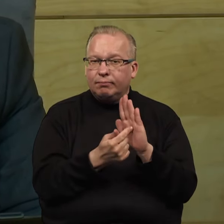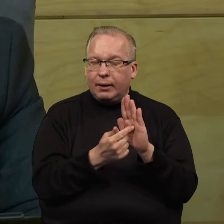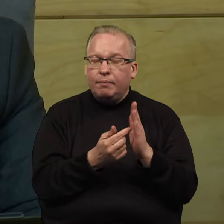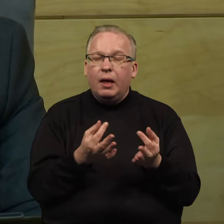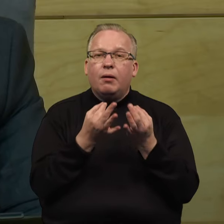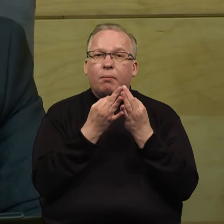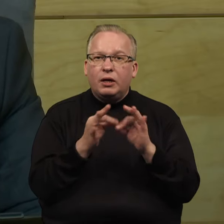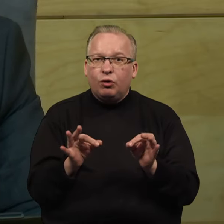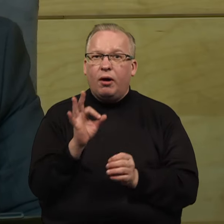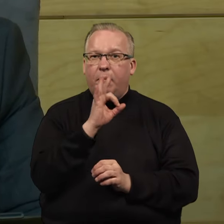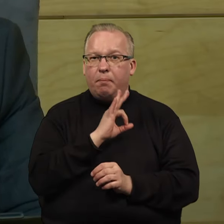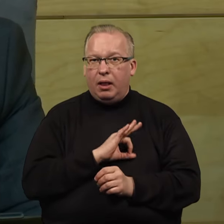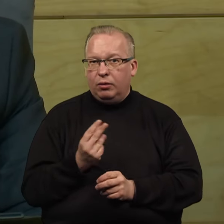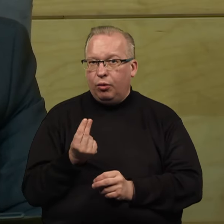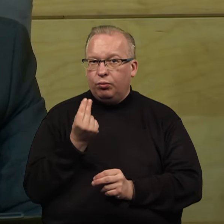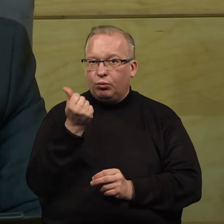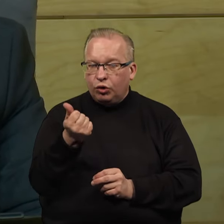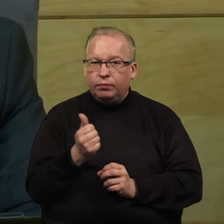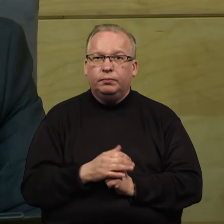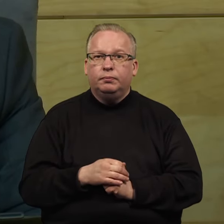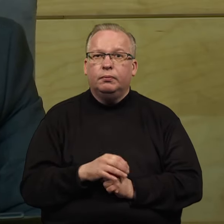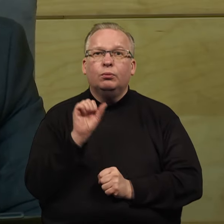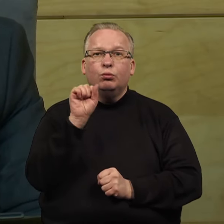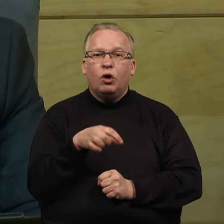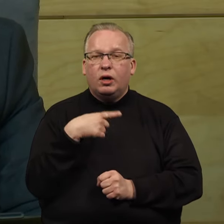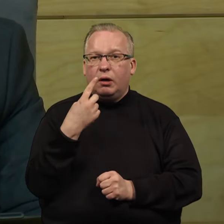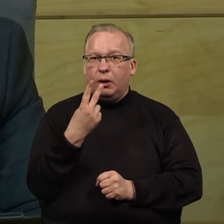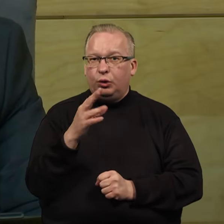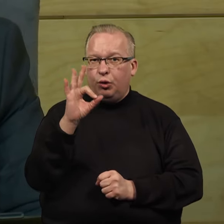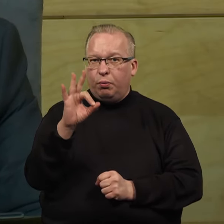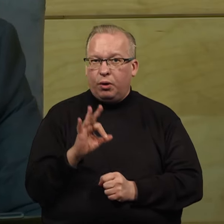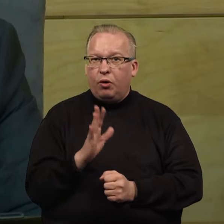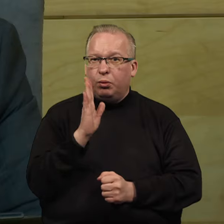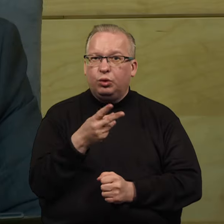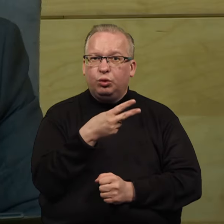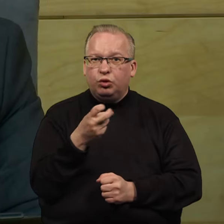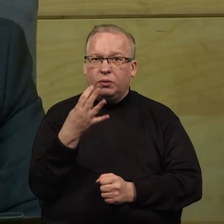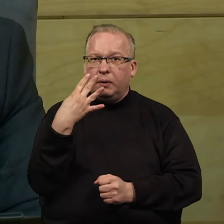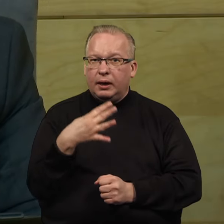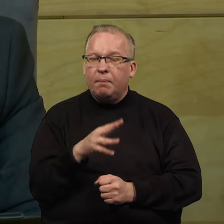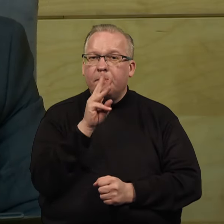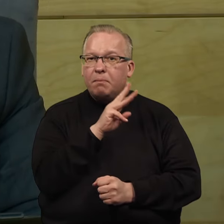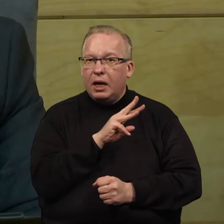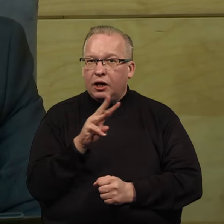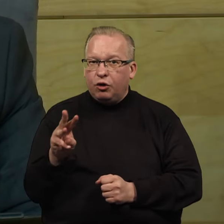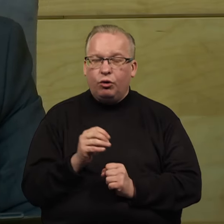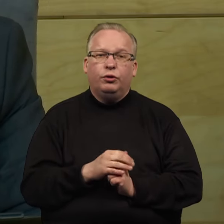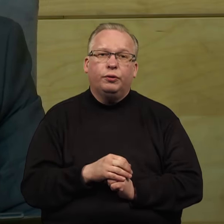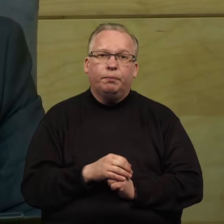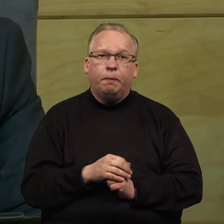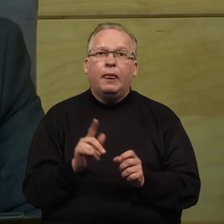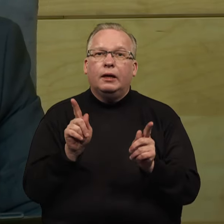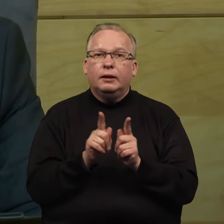dėl pelno mokesčio, galima kalbėti apie 2 procentus, tai būtų 240 milijonų, iš šešėlio